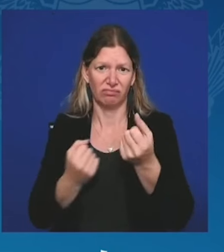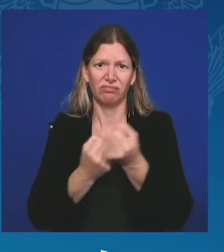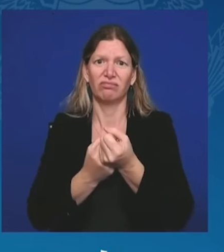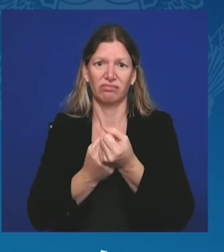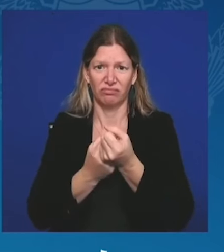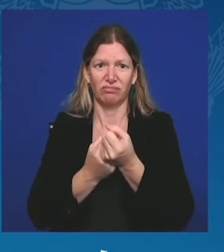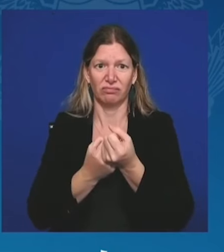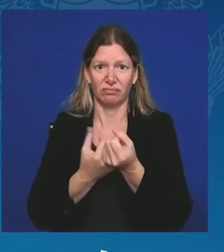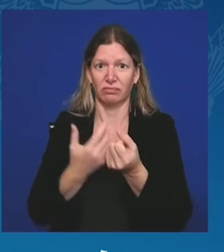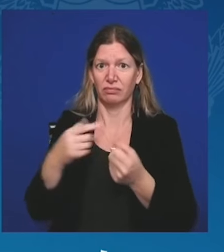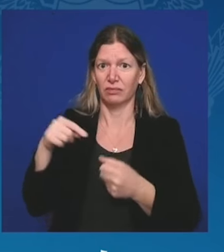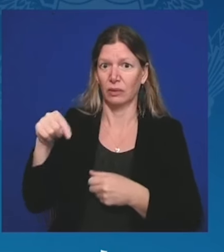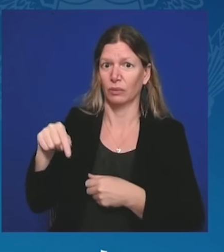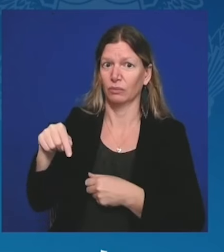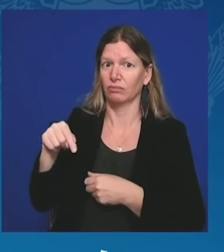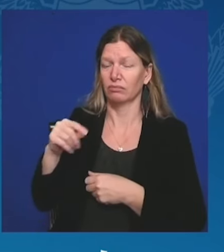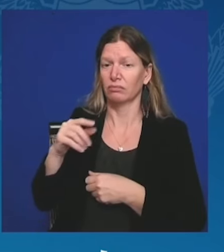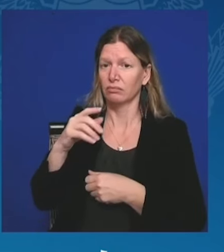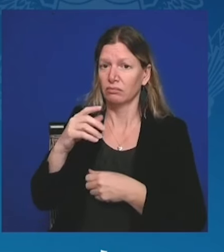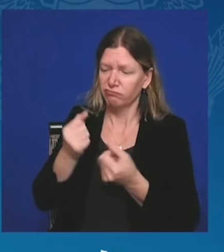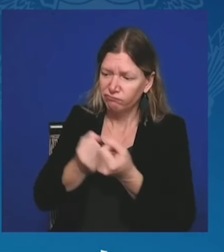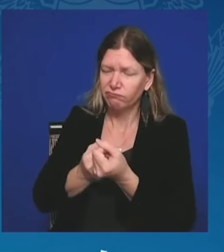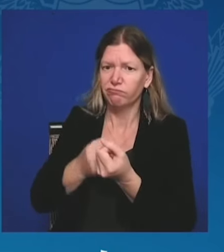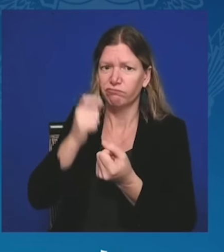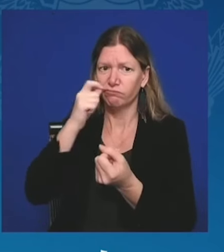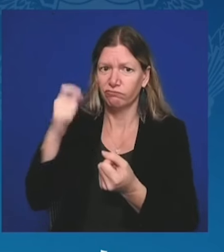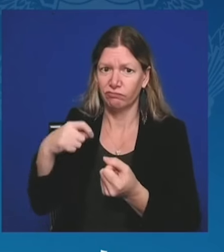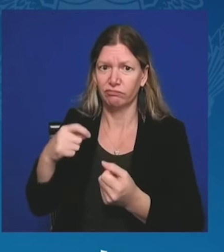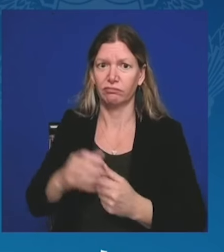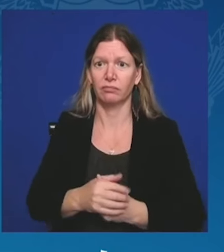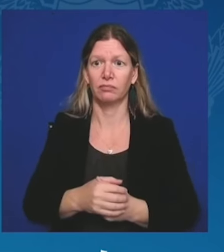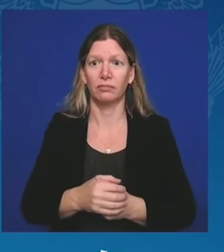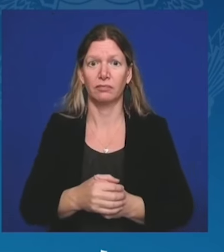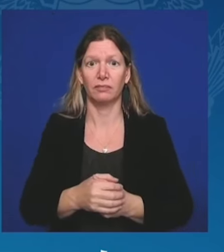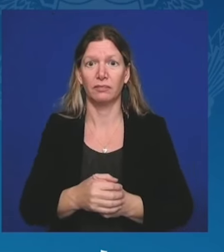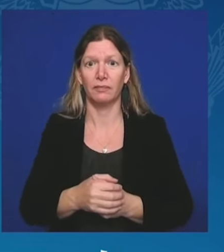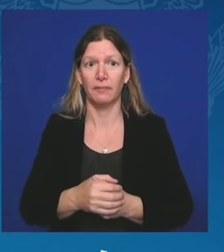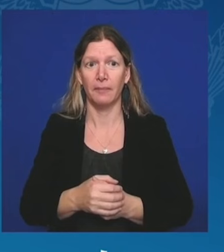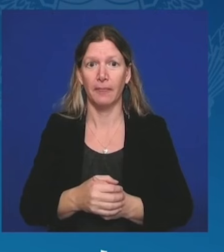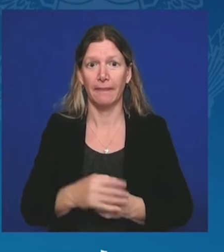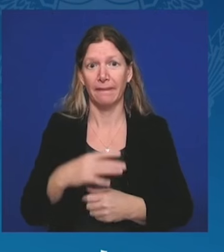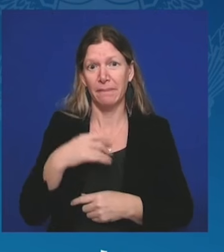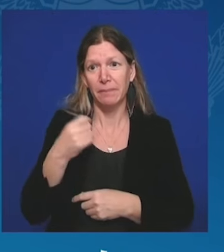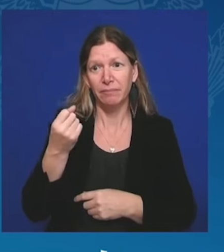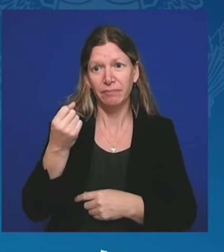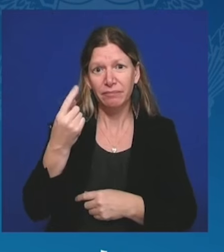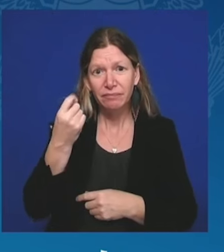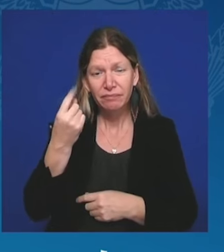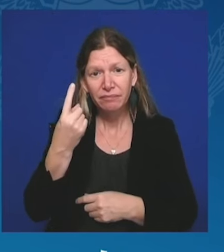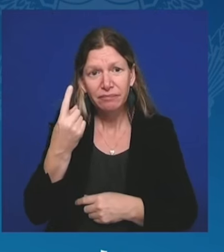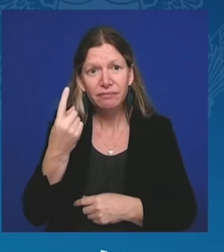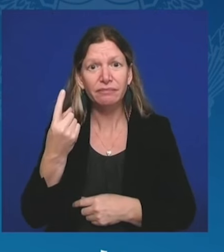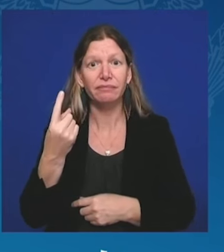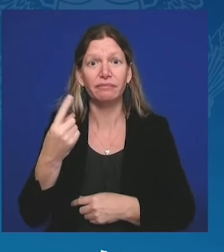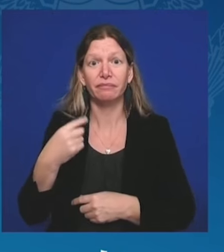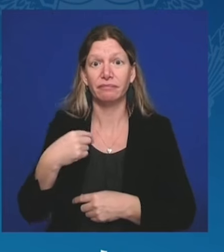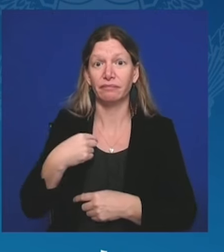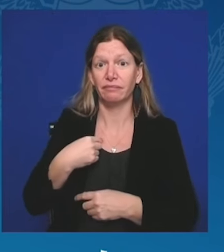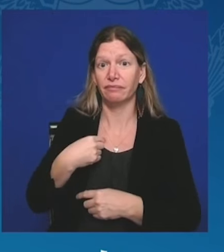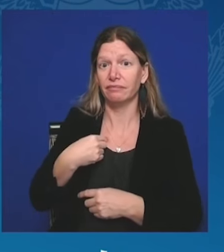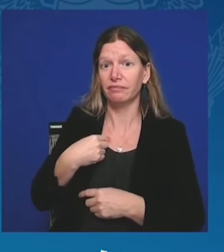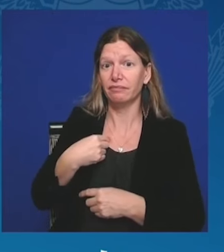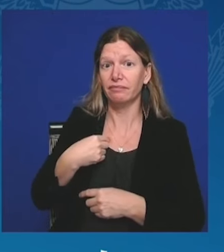Jednak szczerze muszę przyznać, panie prezydencie, że są tacy w moim kraju, którzy chcieliby zmusić Ukrainę do oddania